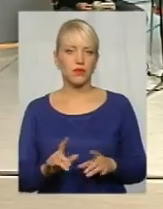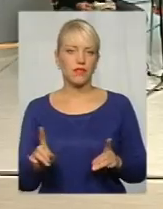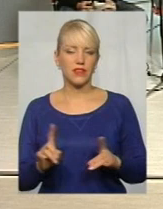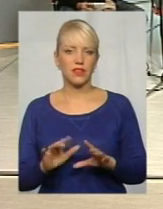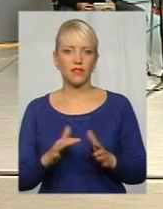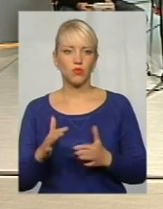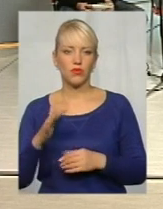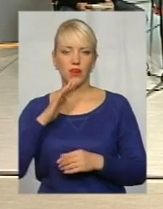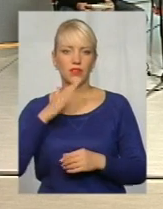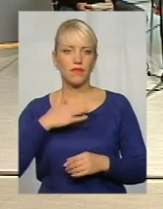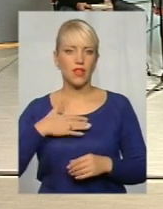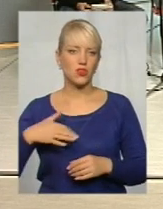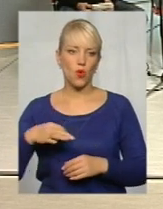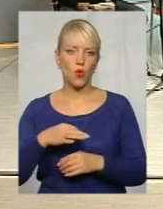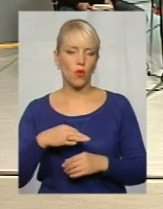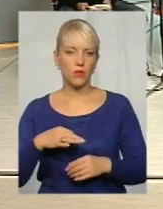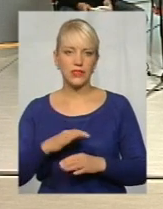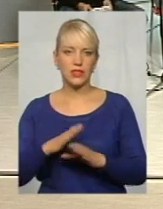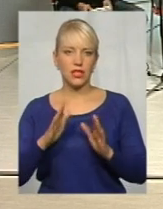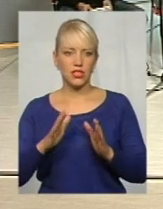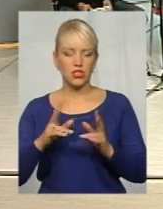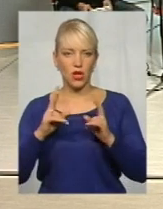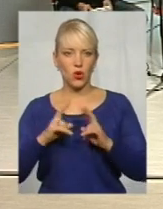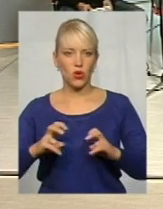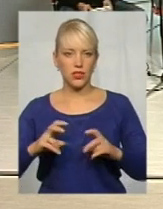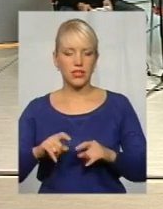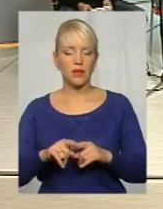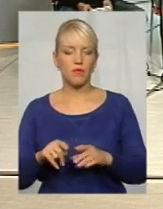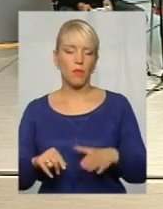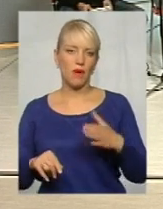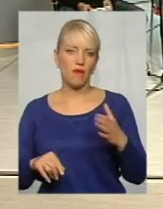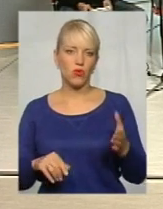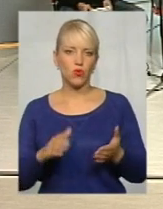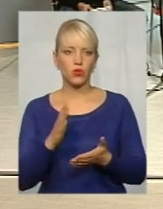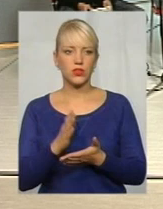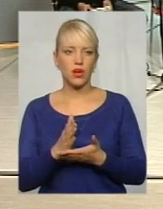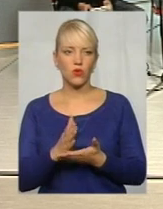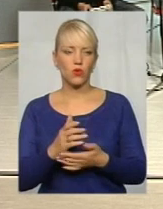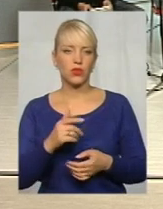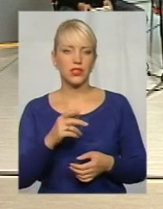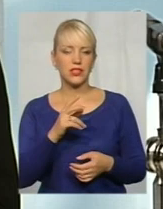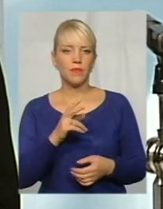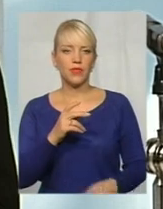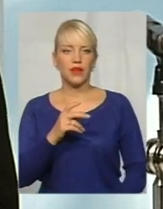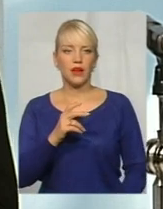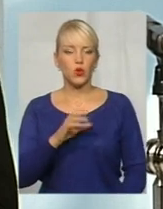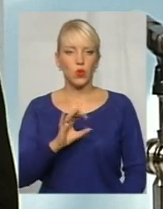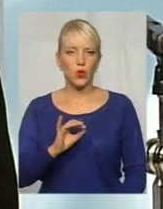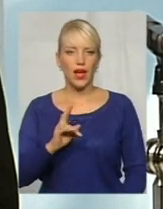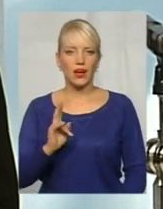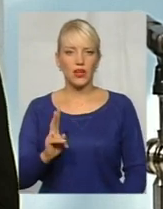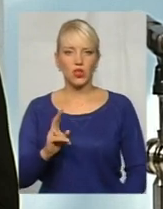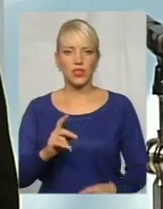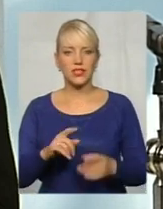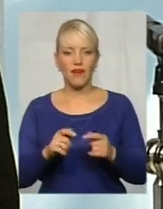в нашій області і не лише взглядаються в нашій. По праву руку від мене знаходиться Юлія Краснолуцька, завідувач юридичного